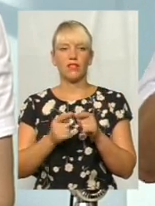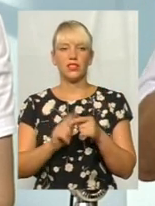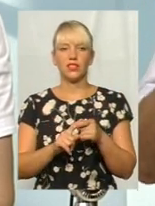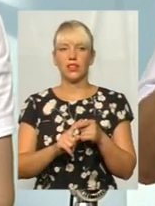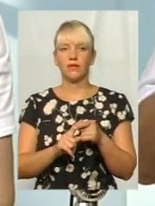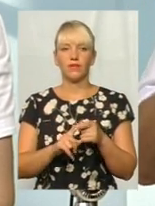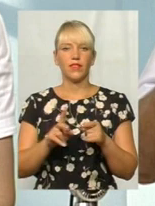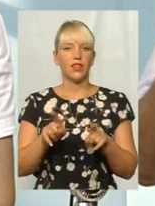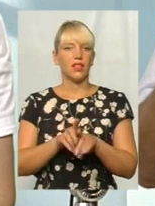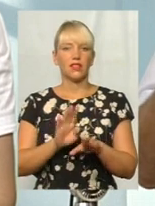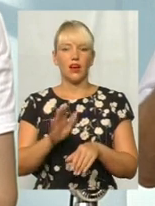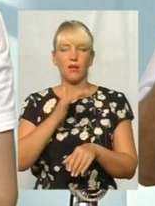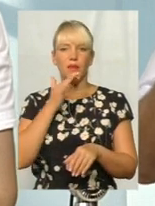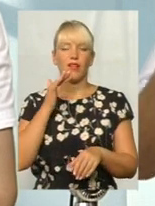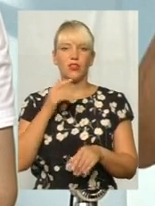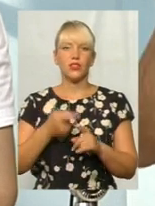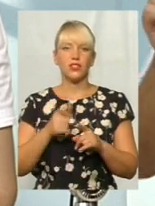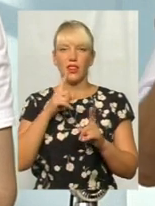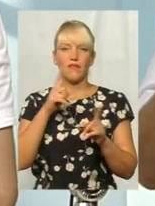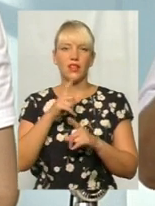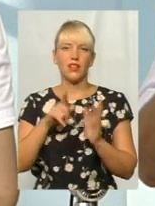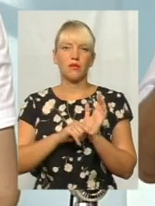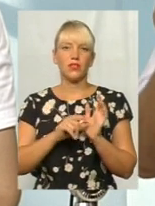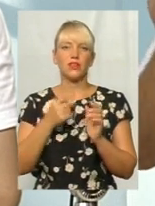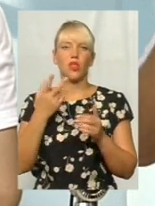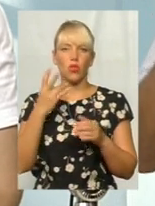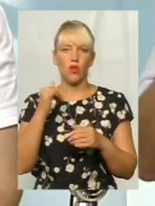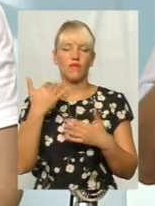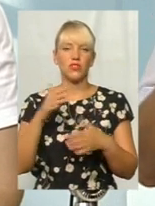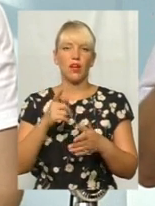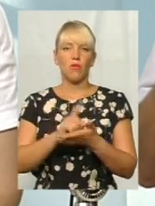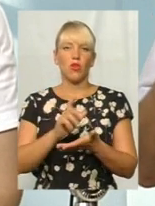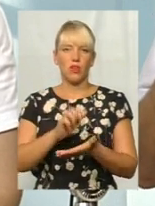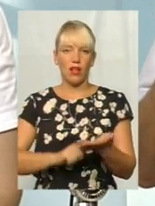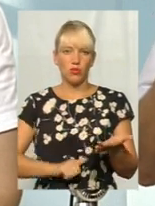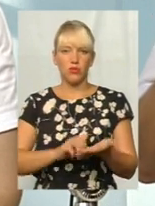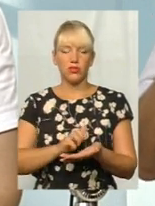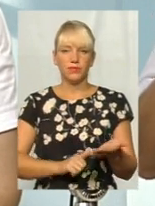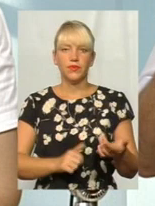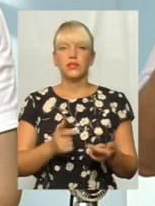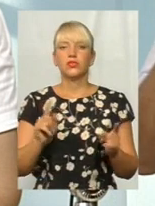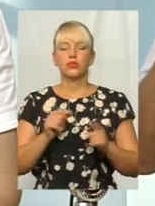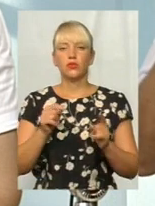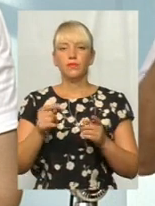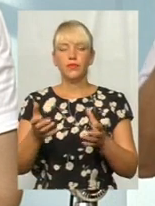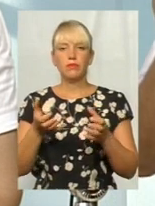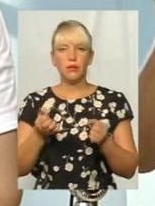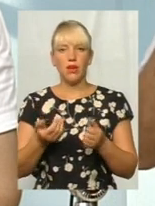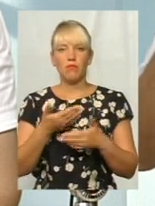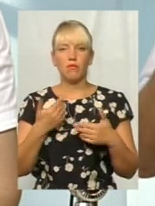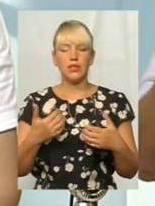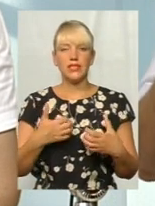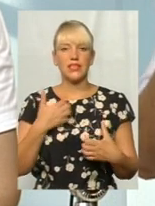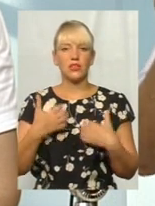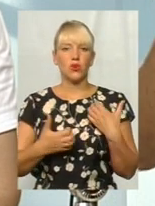не так невелика пенсія, але вона вже оподатковується. Що сприймаємо ми з остороги